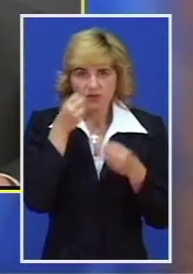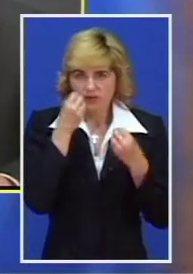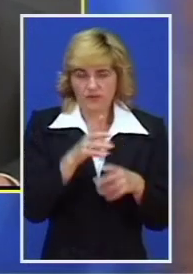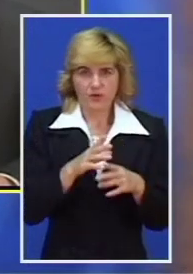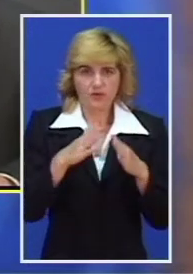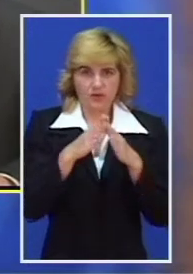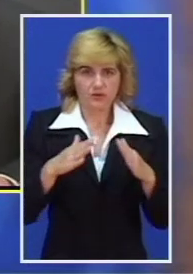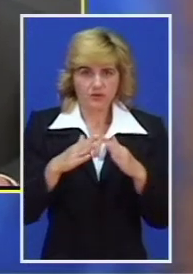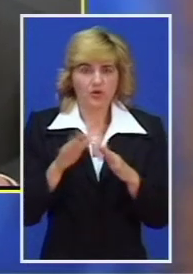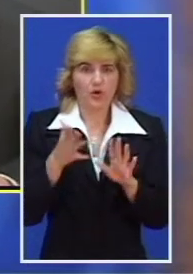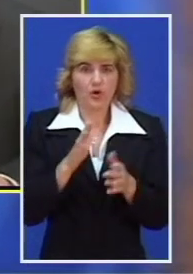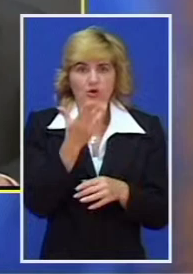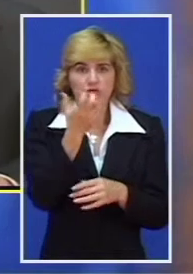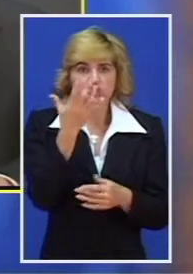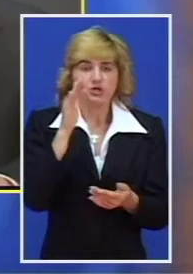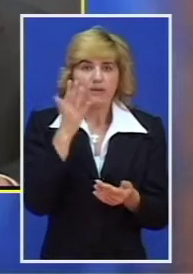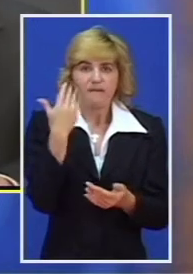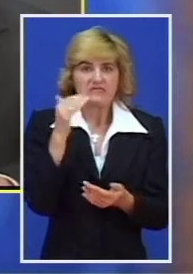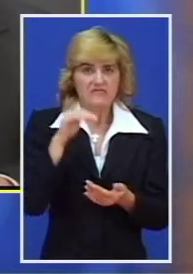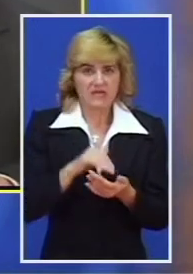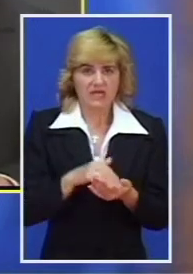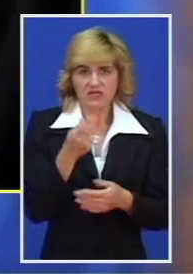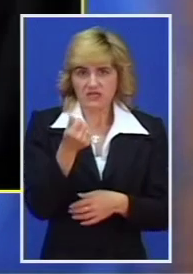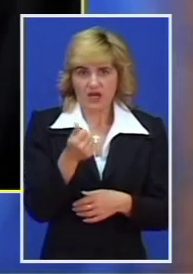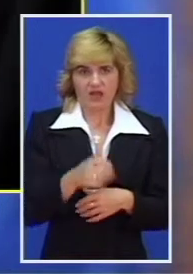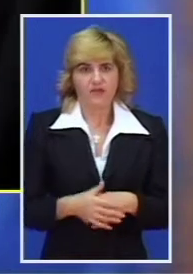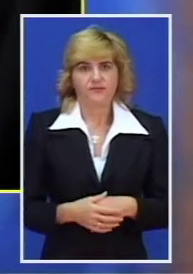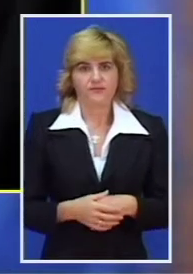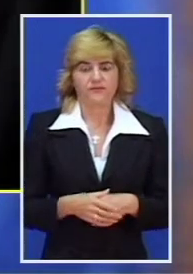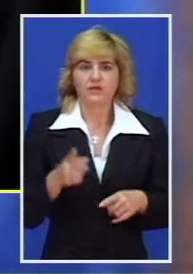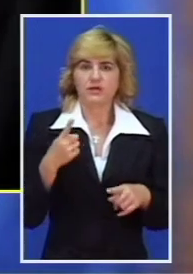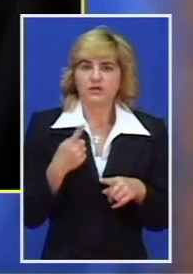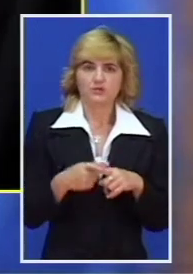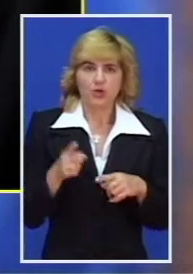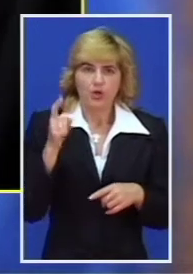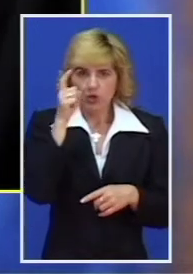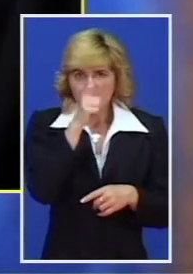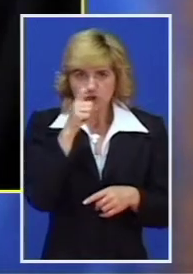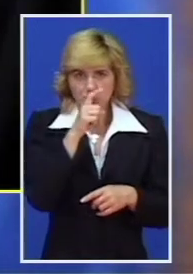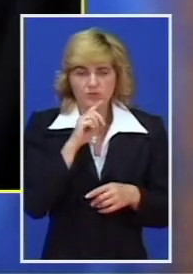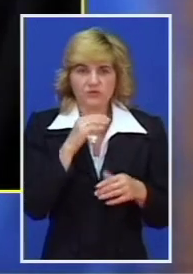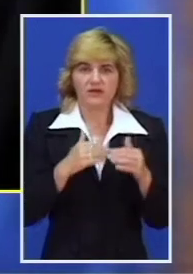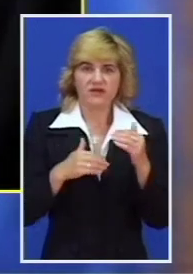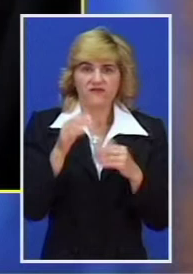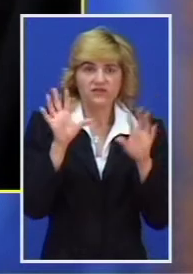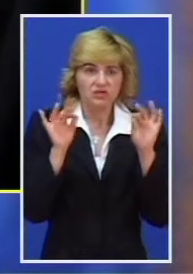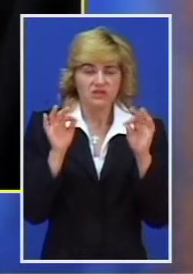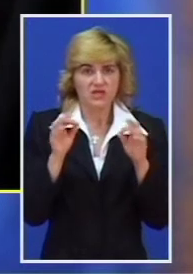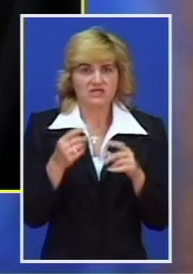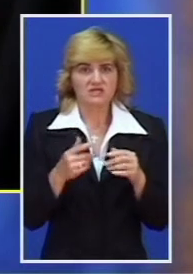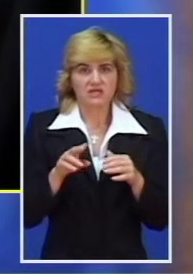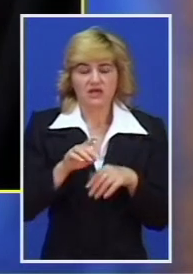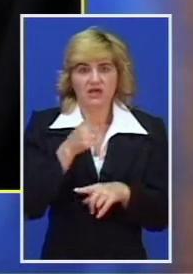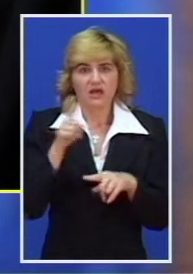za ukupno 450.000 dinara. A zbog postojanja osnovane sumnje da izvršio više desetina krivičnih dela